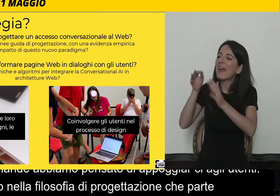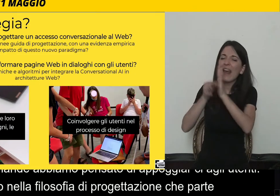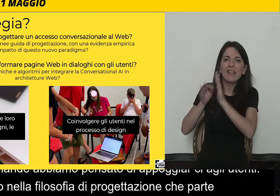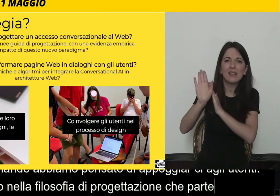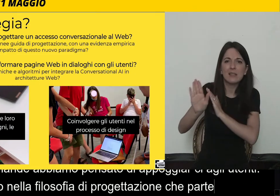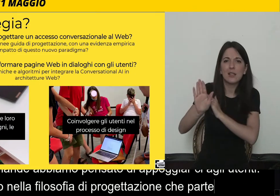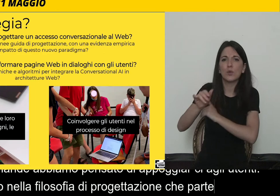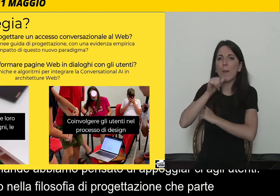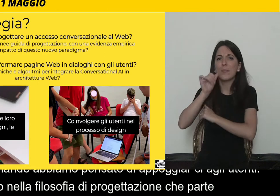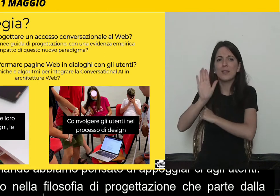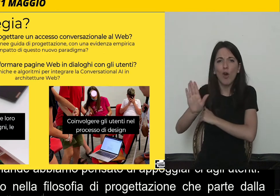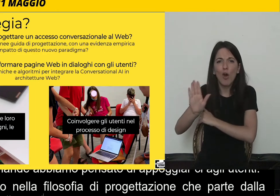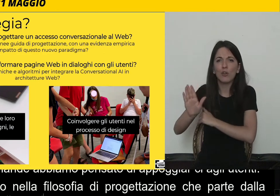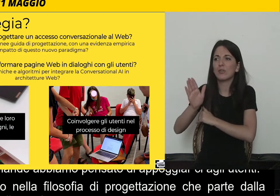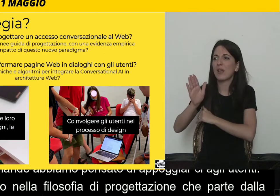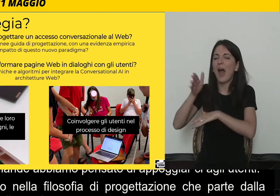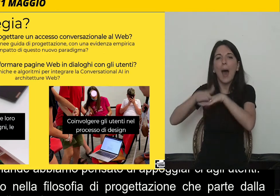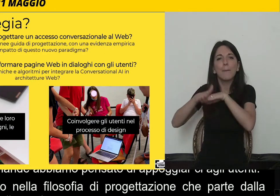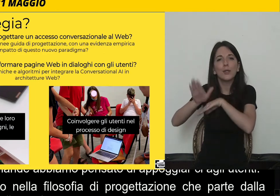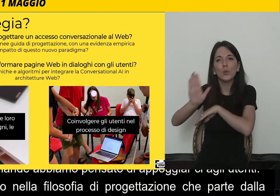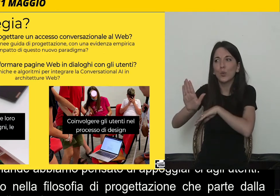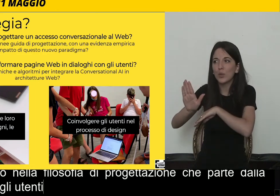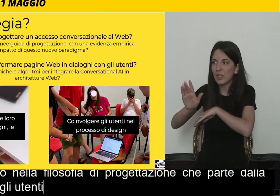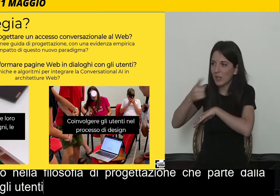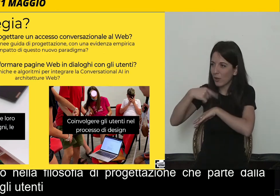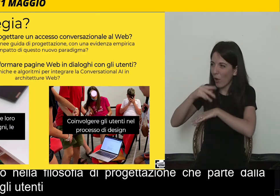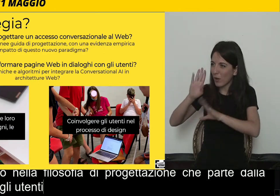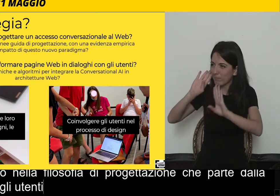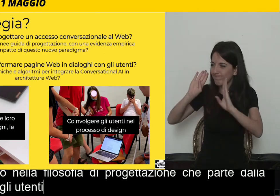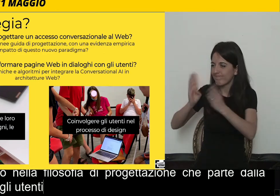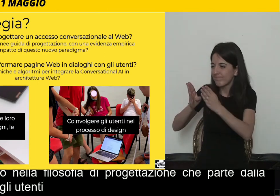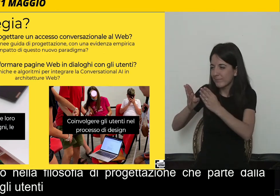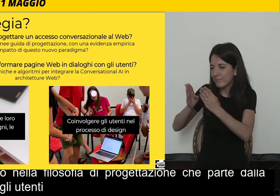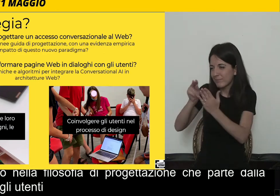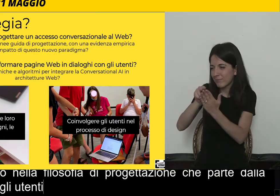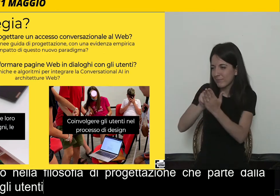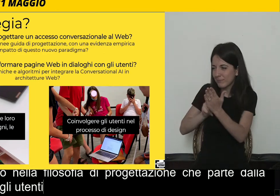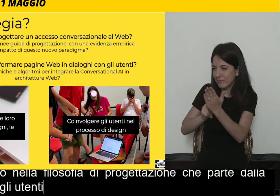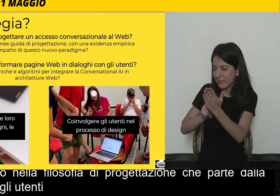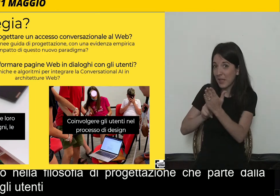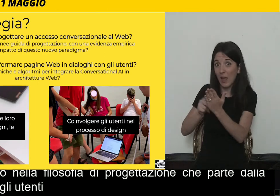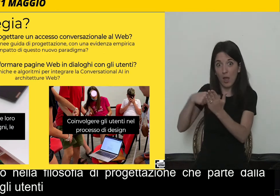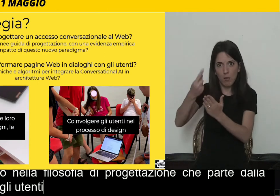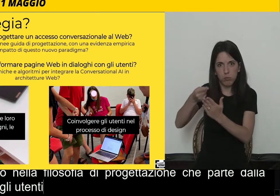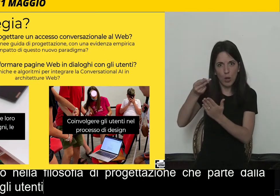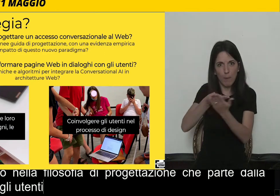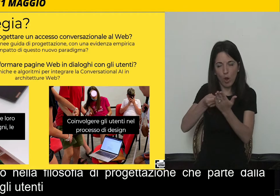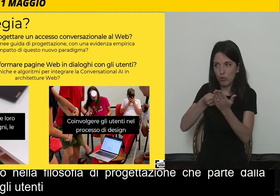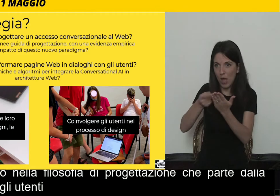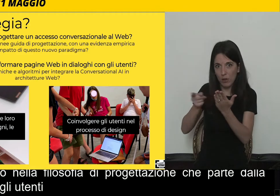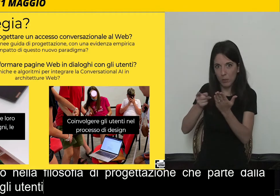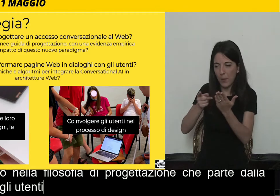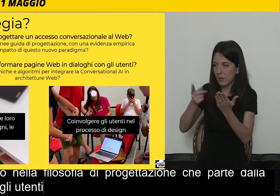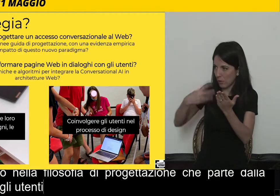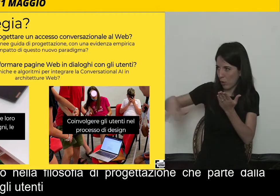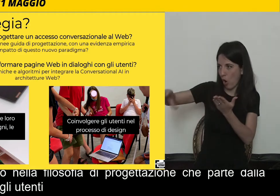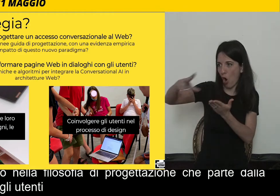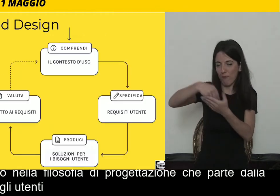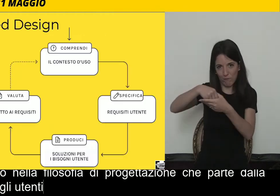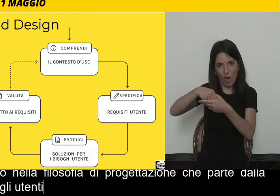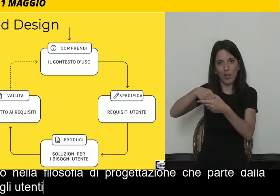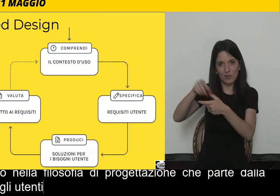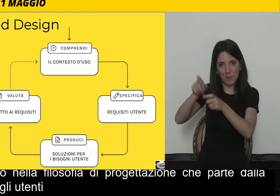abitudini e che a un certo punto arriva anche a coinvolgere gli utenti nel processo di progettazione, nel design delle nuove